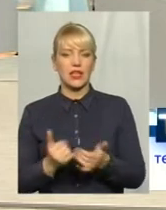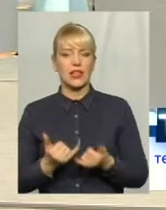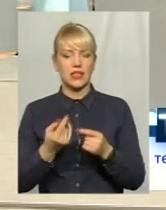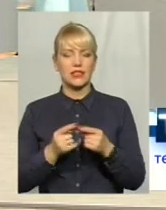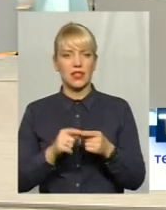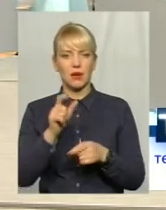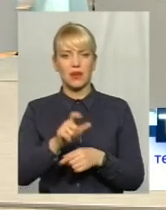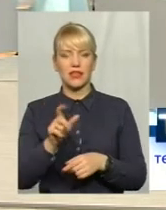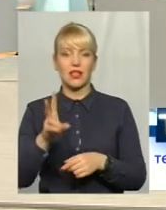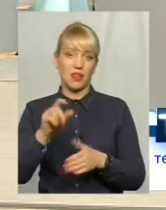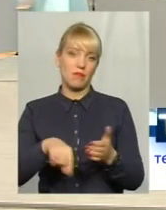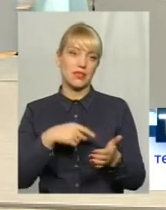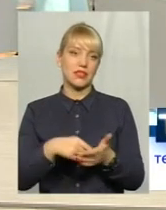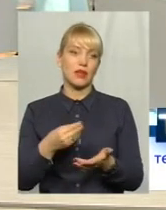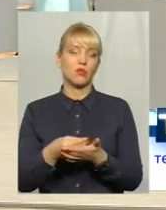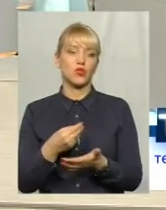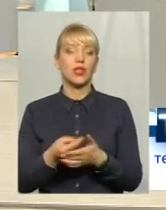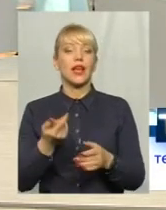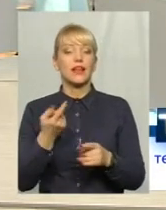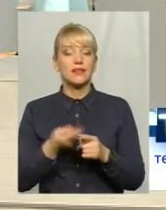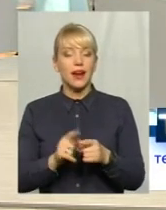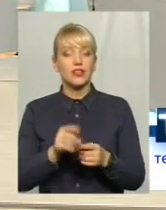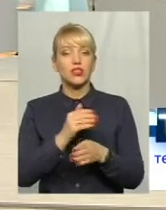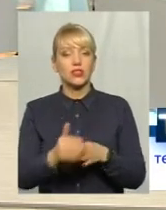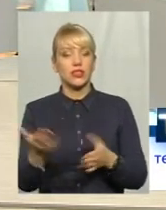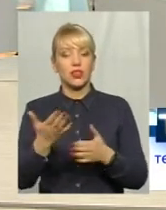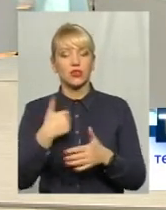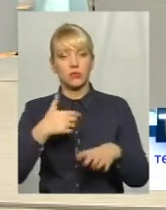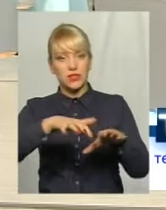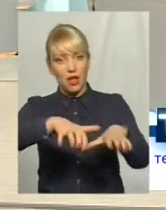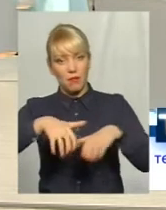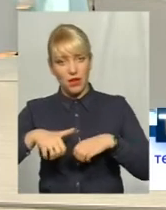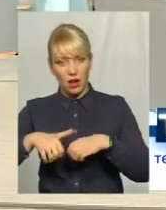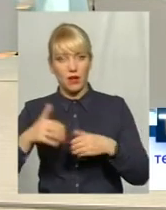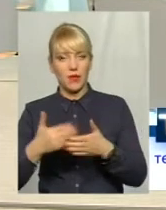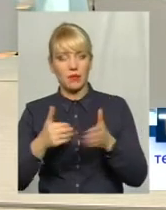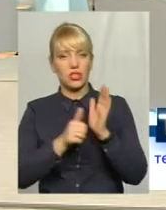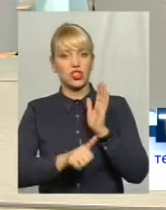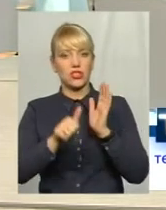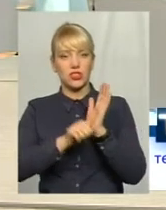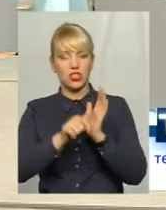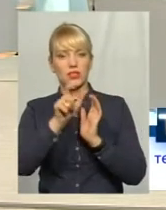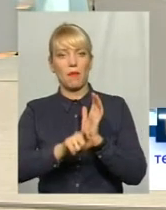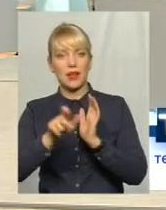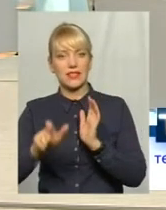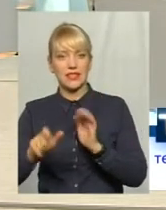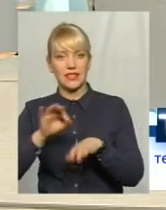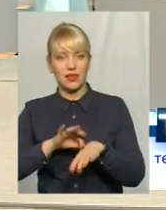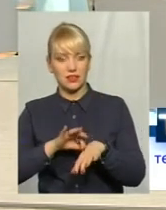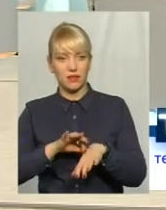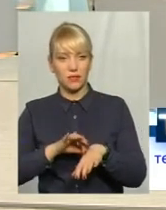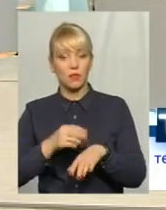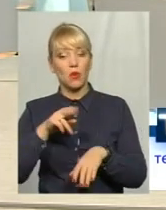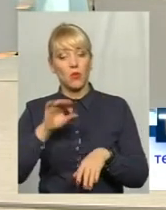на міський бюджет. Тобто та частина, якщо ми забираємо там 60, зараз у нас 66 пацієнтів, таке. Це по